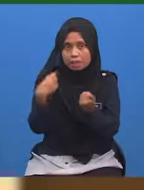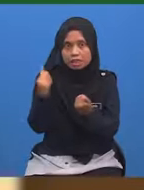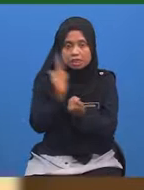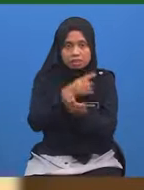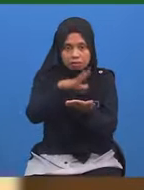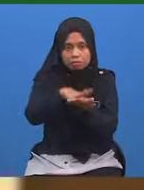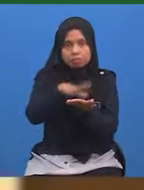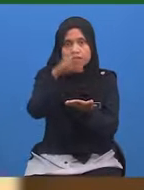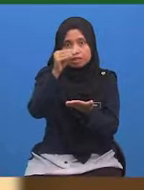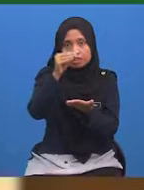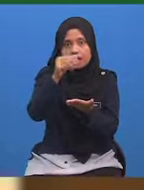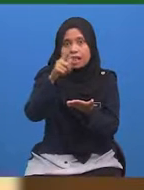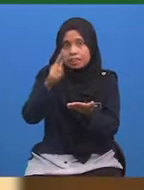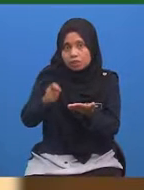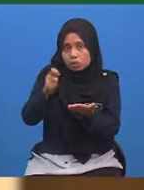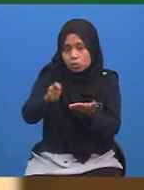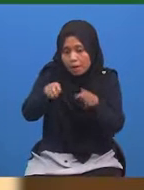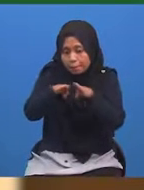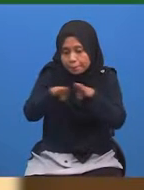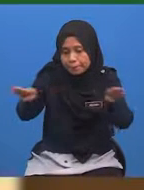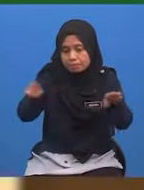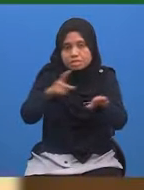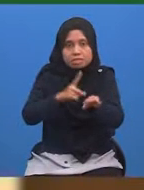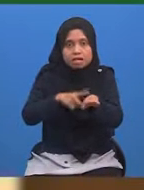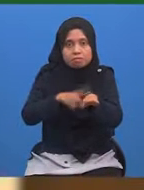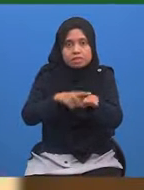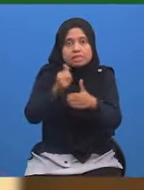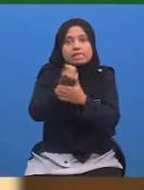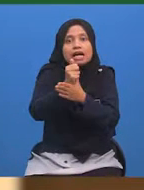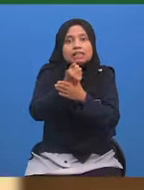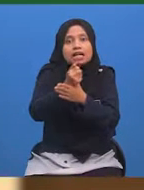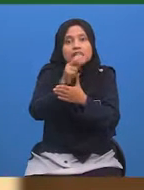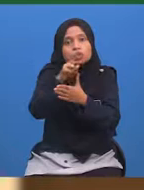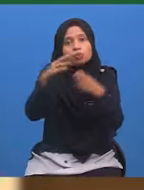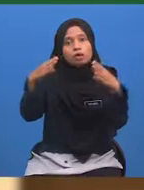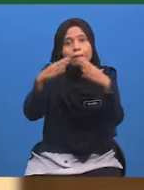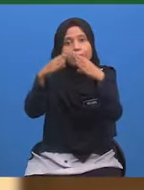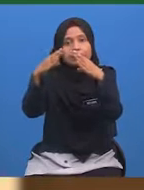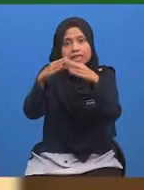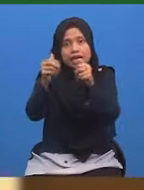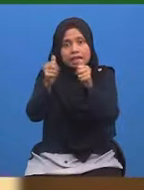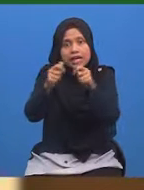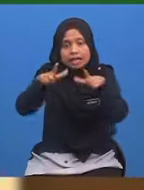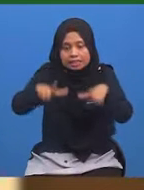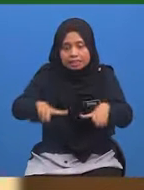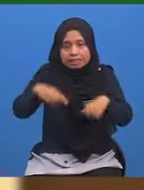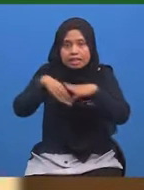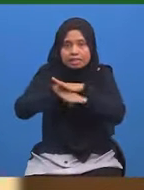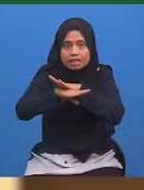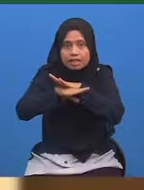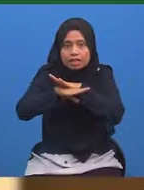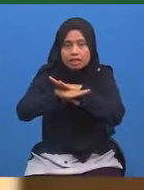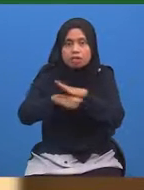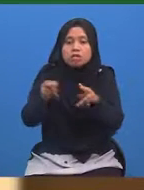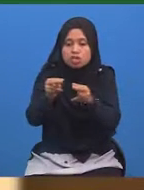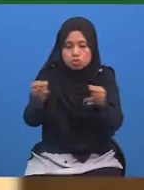belajar Menentukan perbezaan masa Antara dua bandar Yang terletak dalam zon